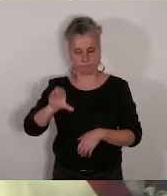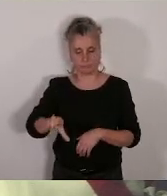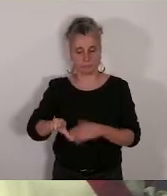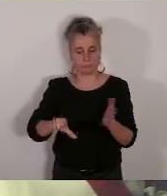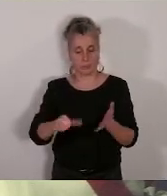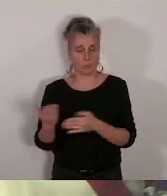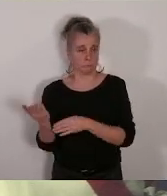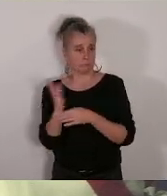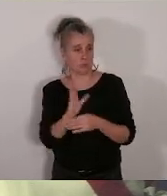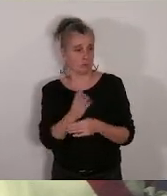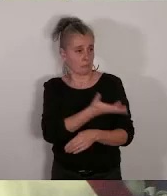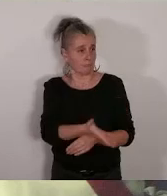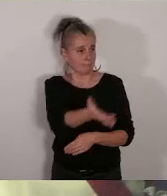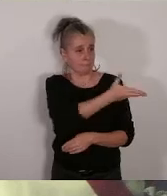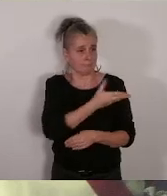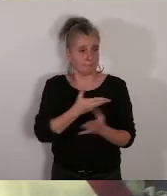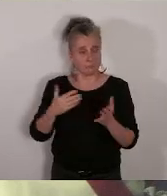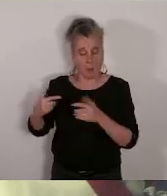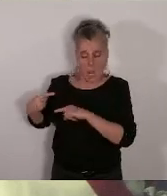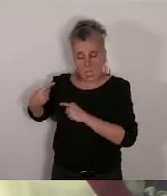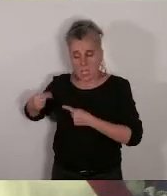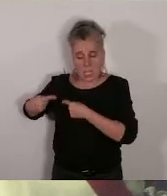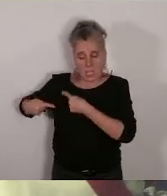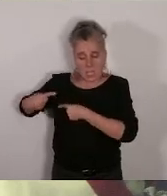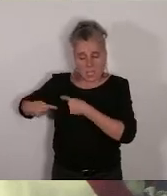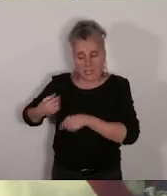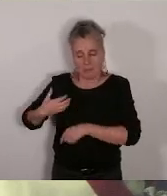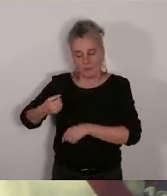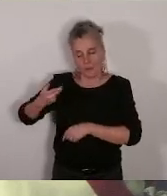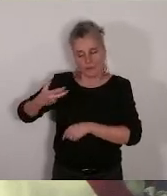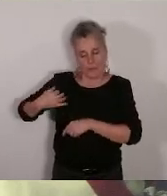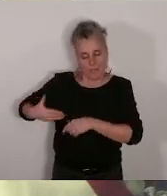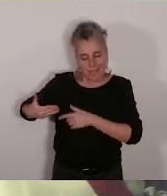sujet qui nous a pas mal occupé ces dernières semaines